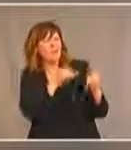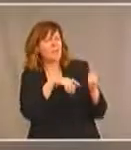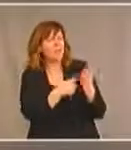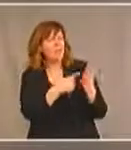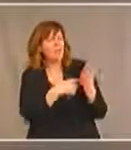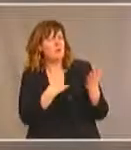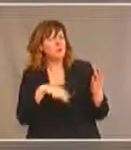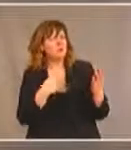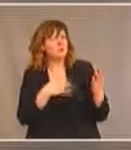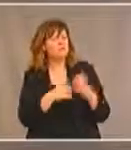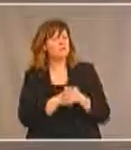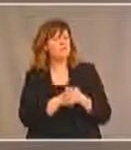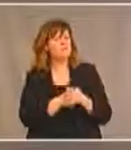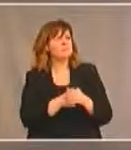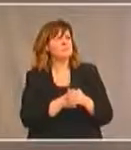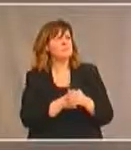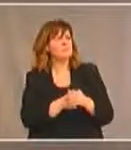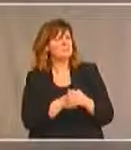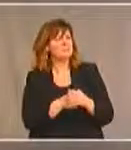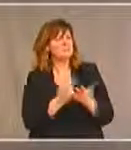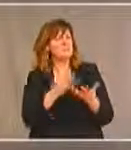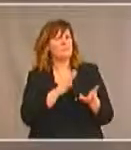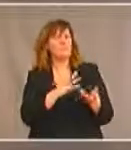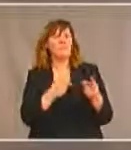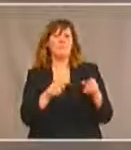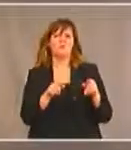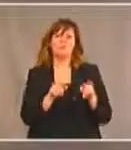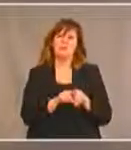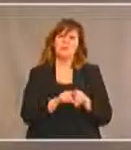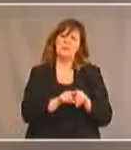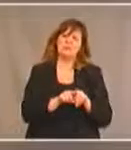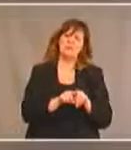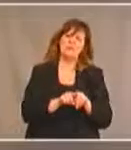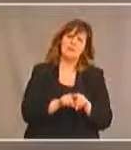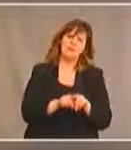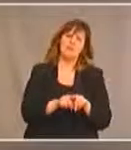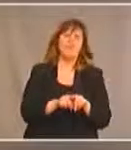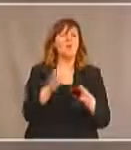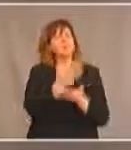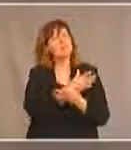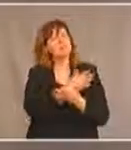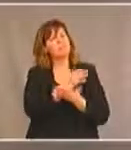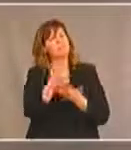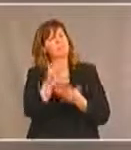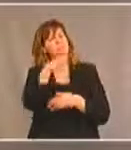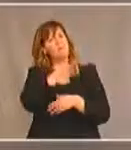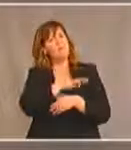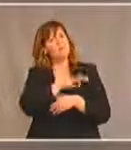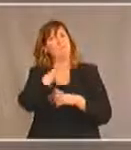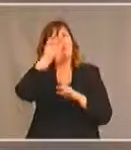elles étaient aussi un moment pour rendre hommage à leur soeur, leur fille,